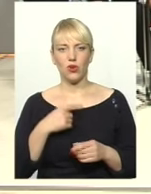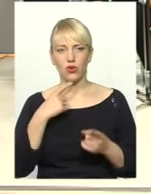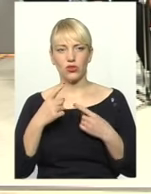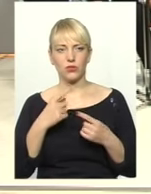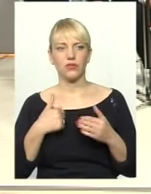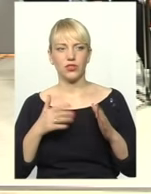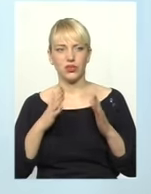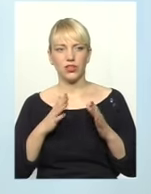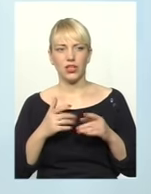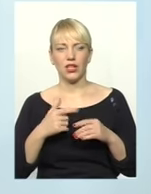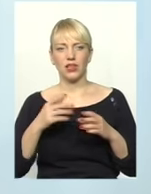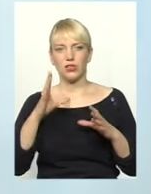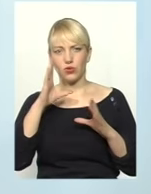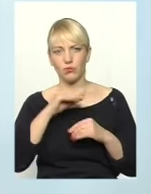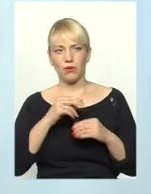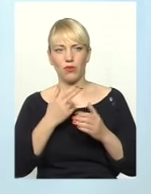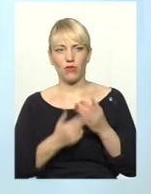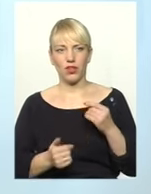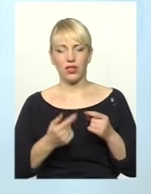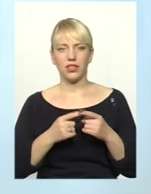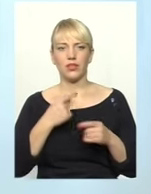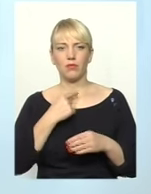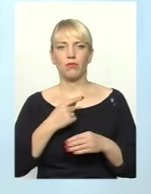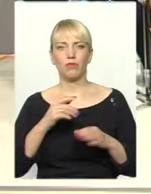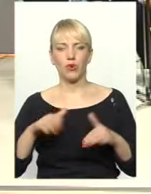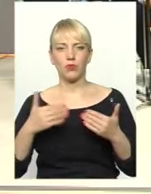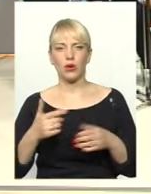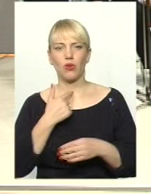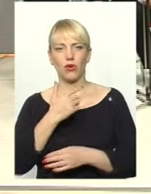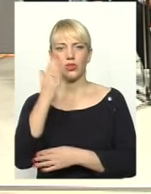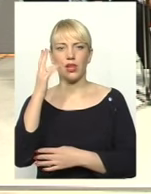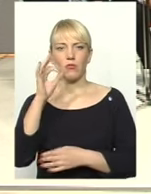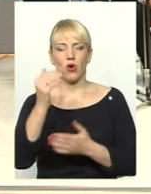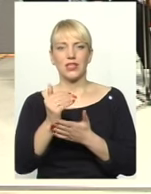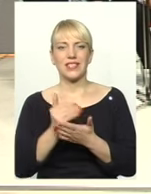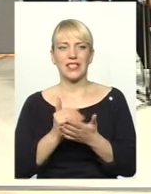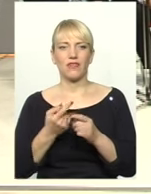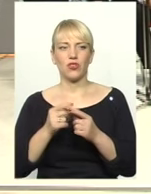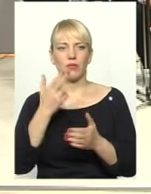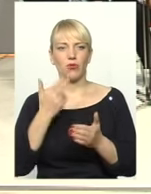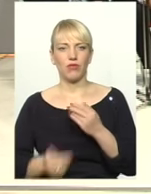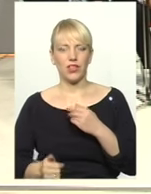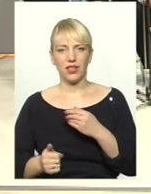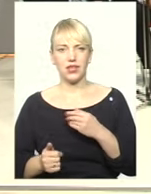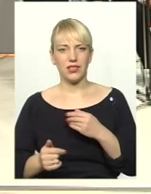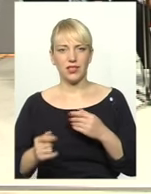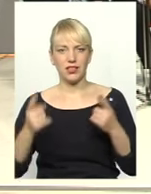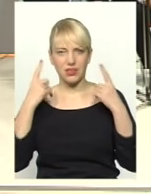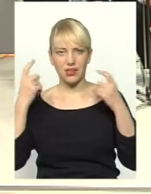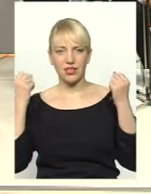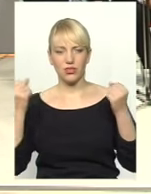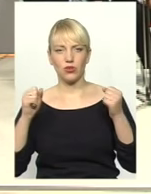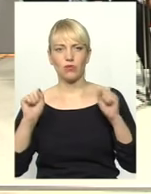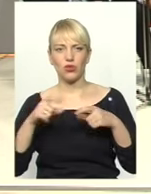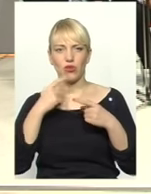успіхом провалилася моя пропозиція голосувати бюджет по статей, вона провалилася з тріском. І можна говорити,